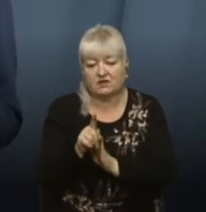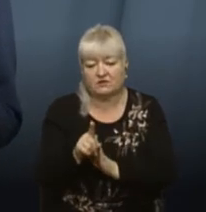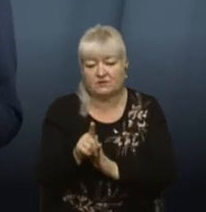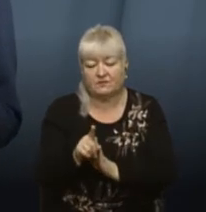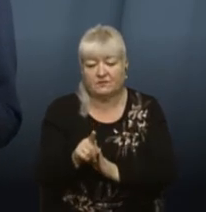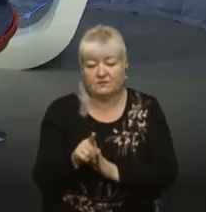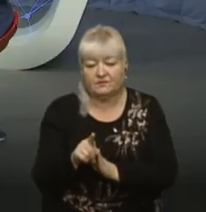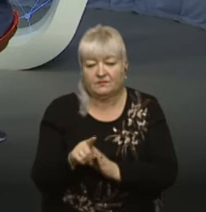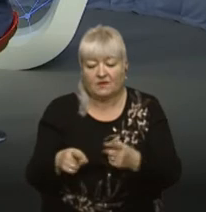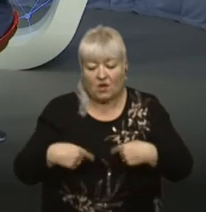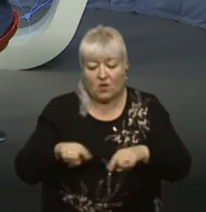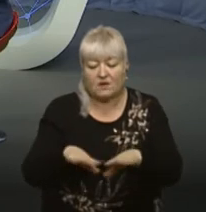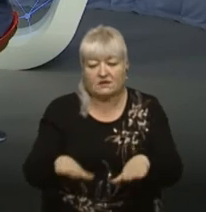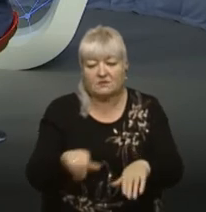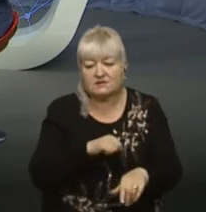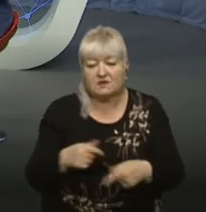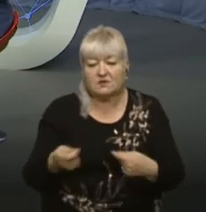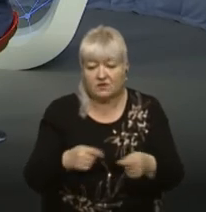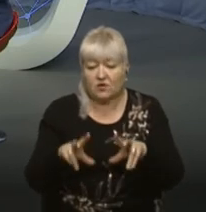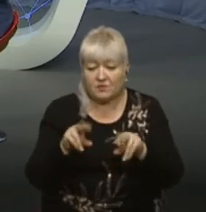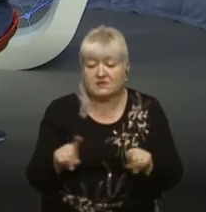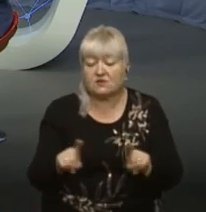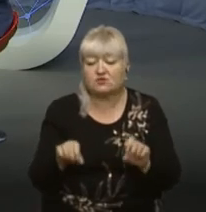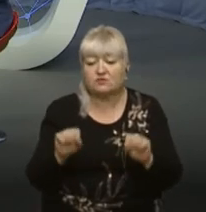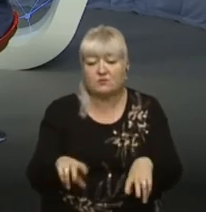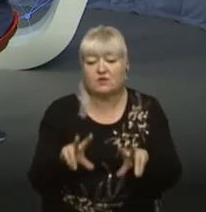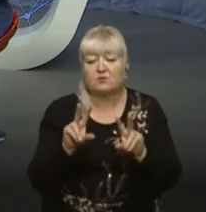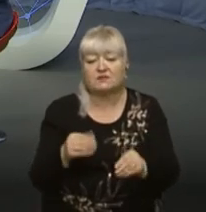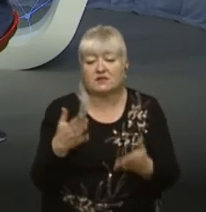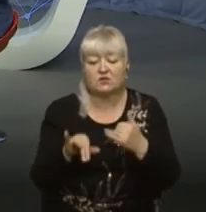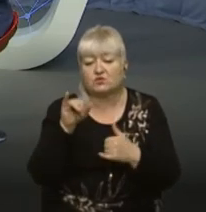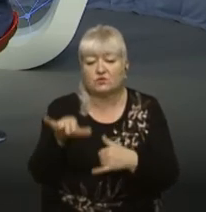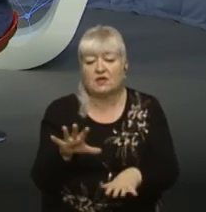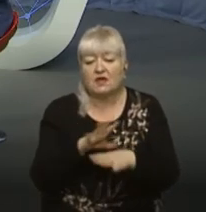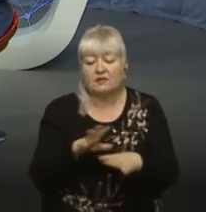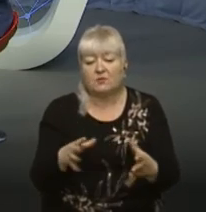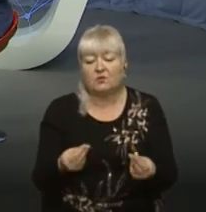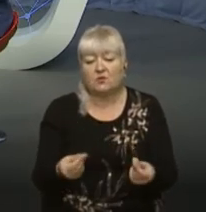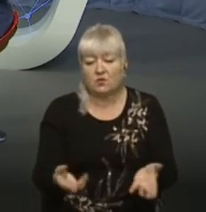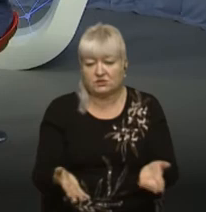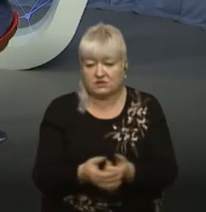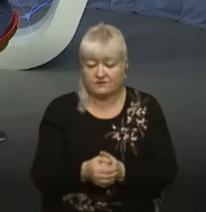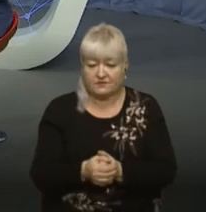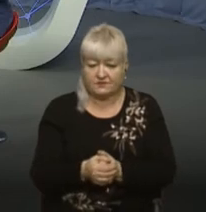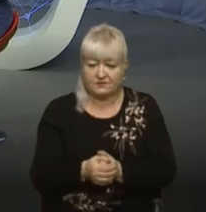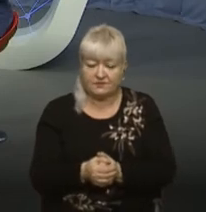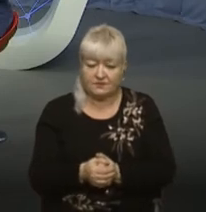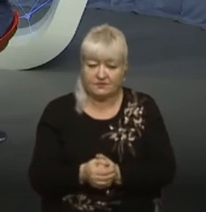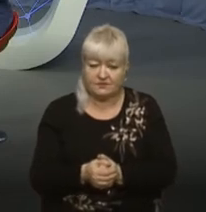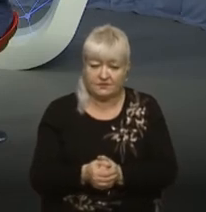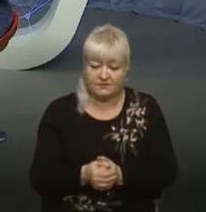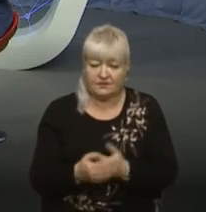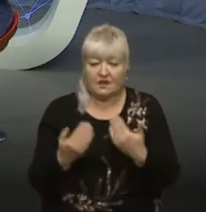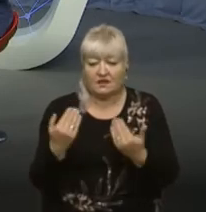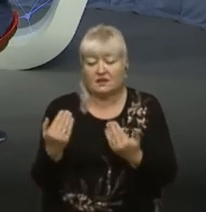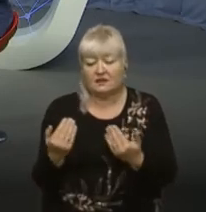самоврядування обіцяли, але що вони могли обіцати, якщо в них не було коштів на їхні